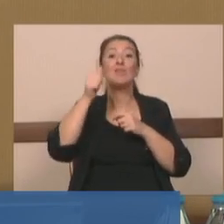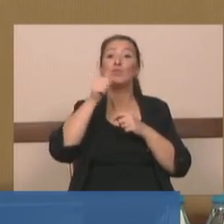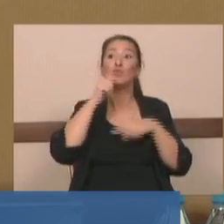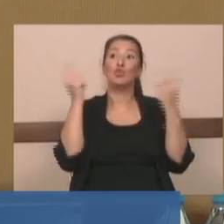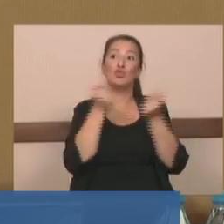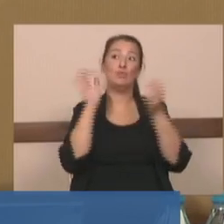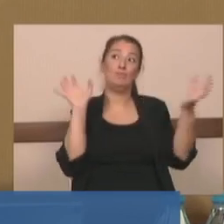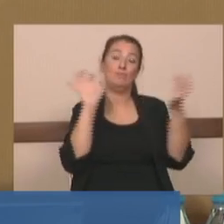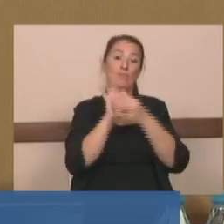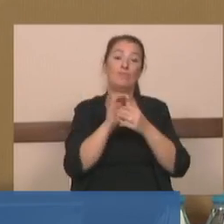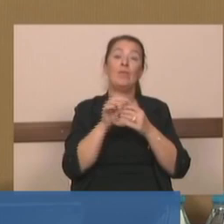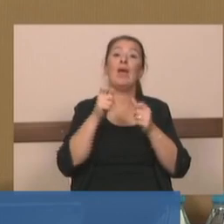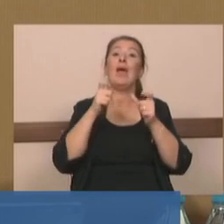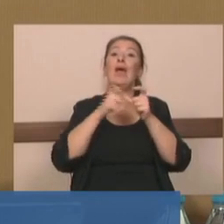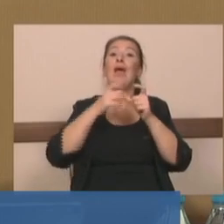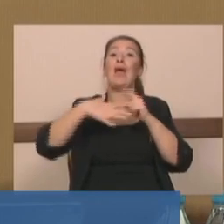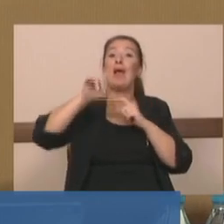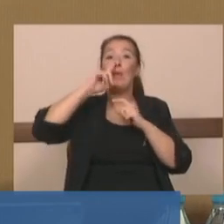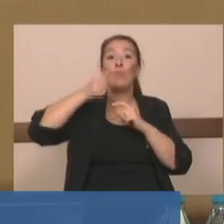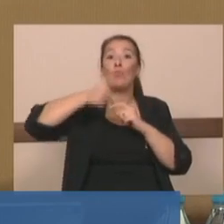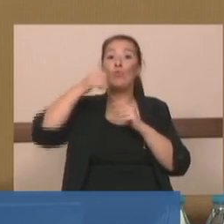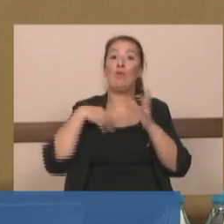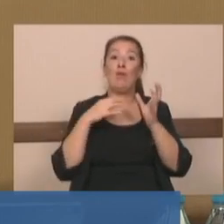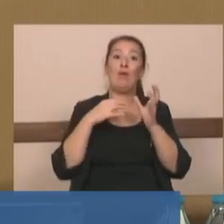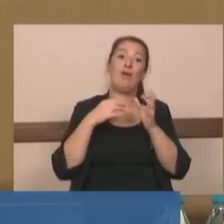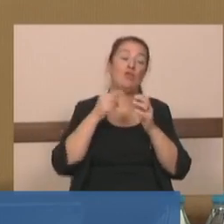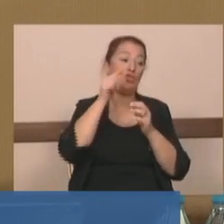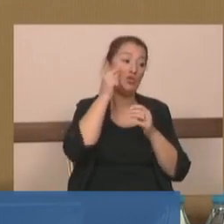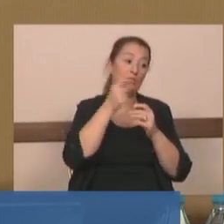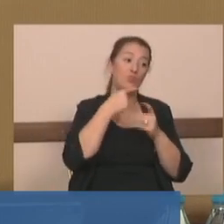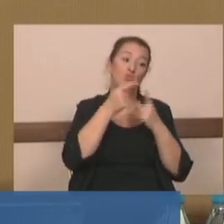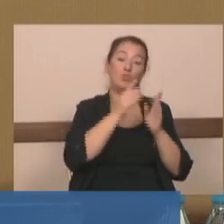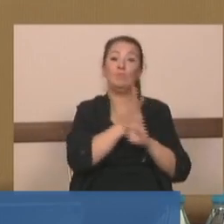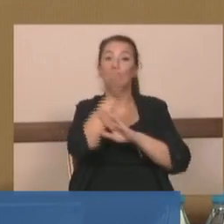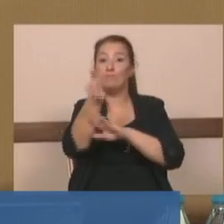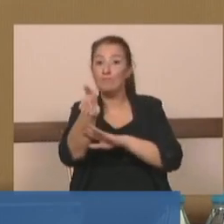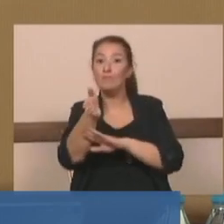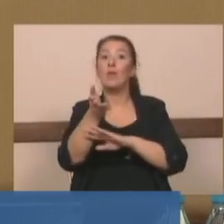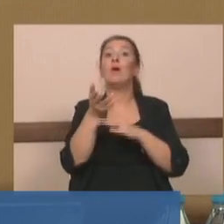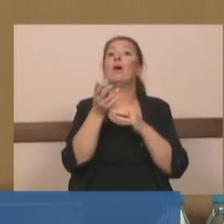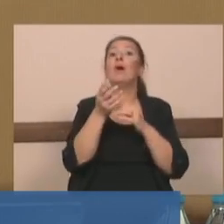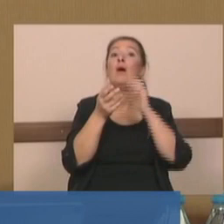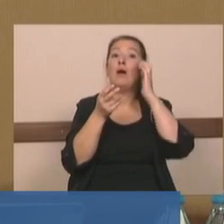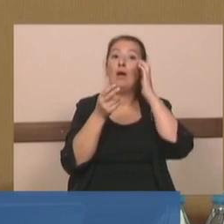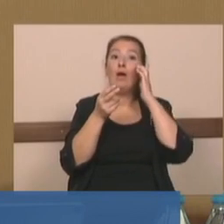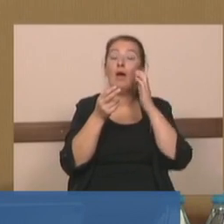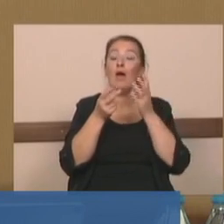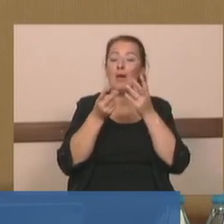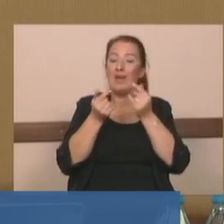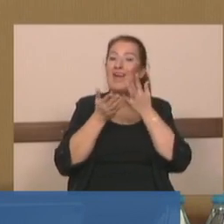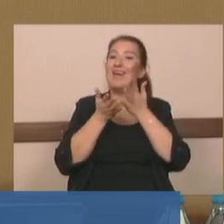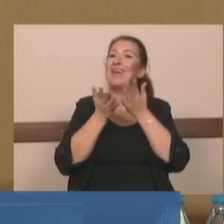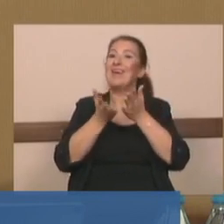Genel müdüre ekip yollattırdık. Bu sürecin önemli olduğunu. Yatırım programına alınması için çaba gösterdiğini söylediler.